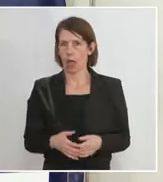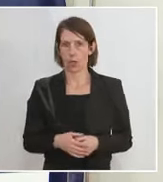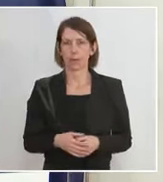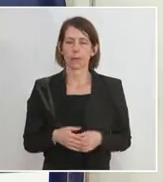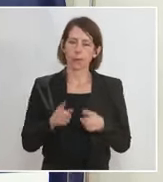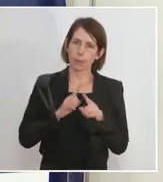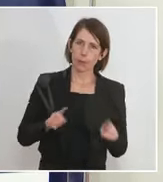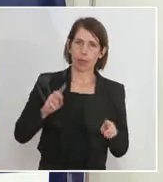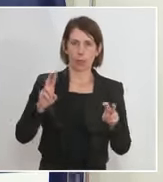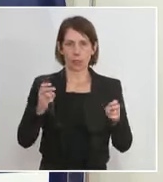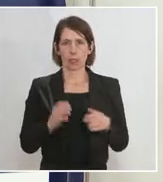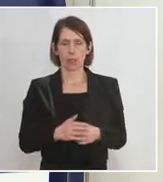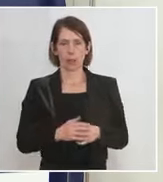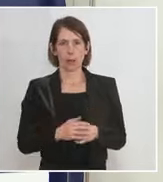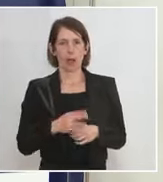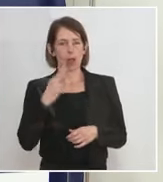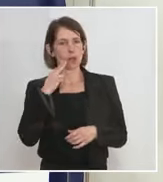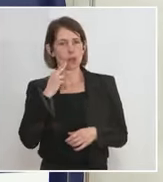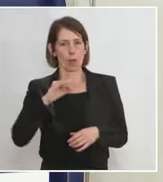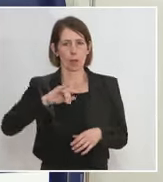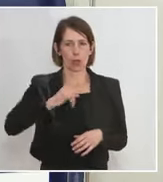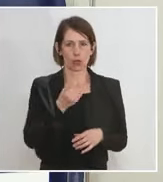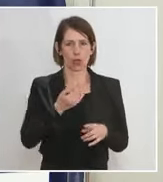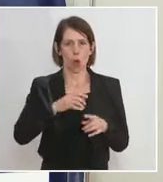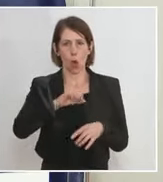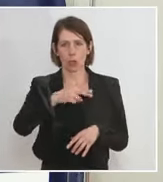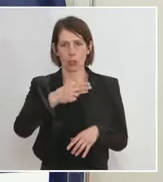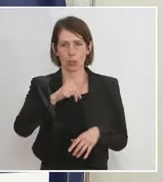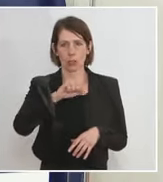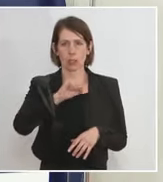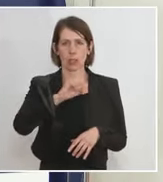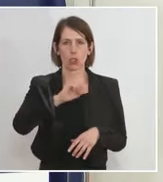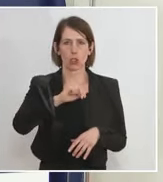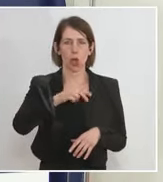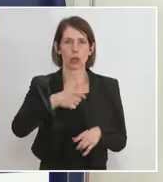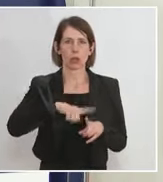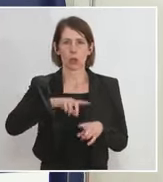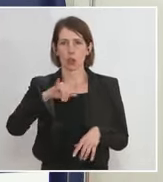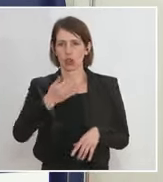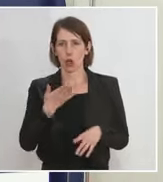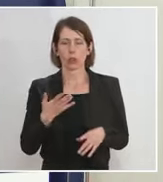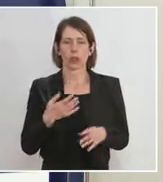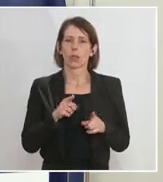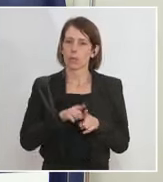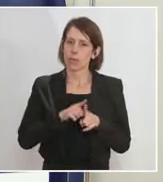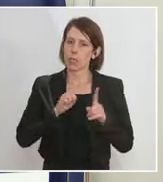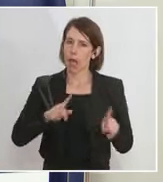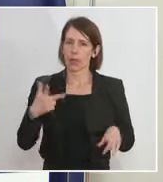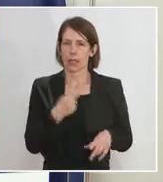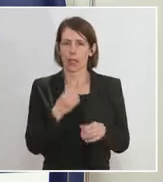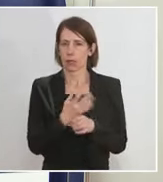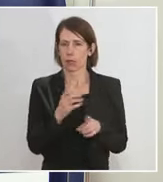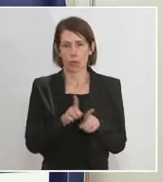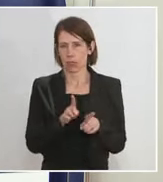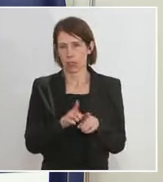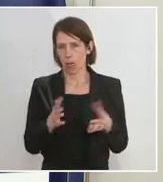zum anderen Thema, mit Johnson & Johnson stellt sich es genauso dar, wie mit allen anderen Impfstoffen. Die Staats